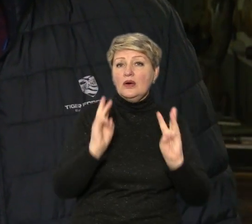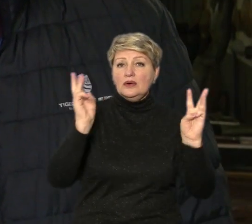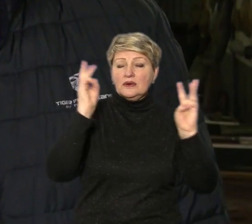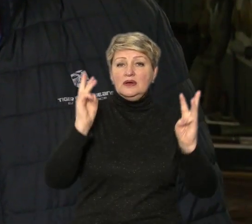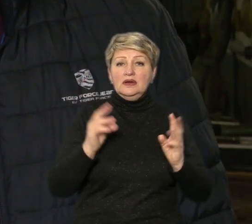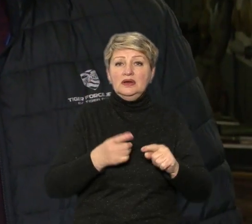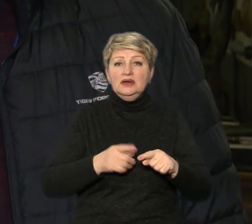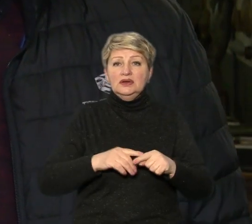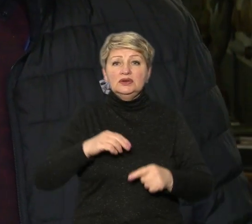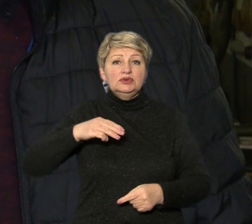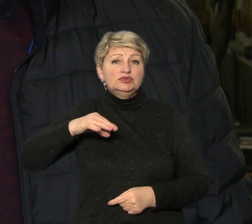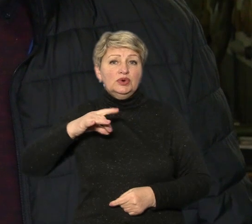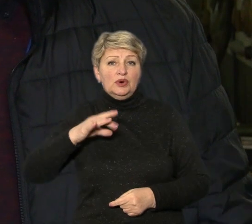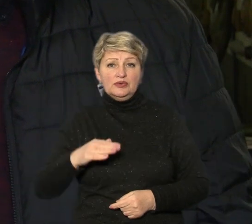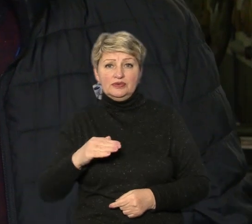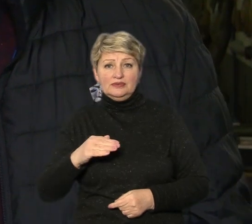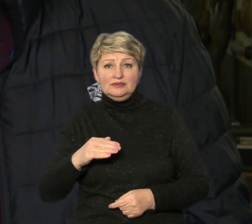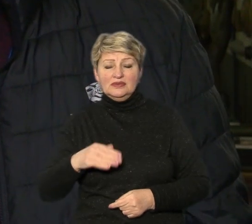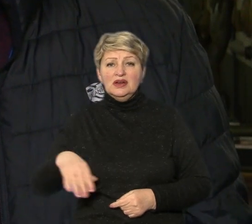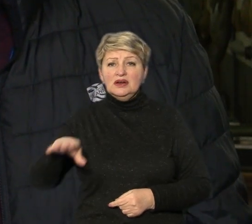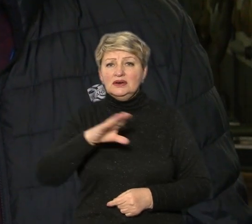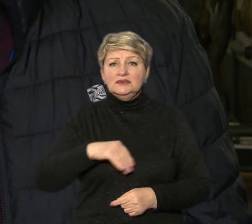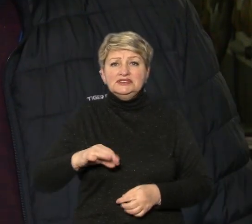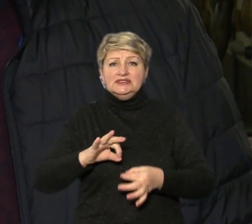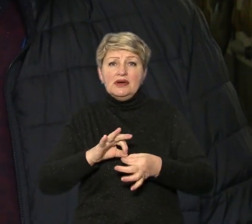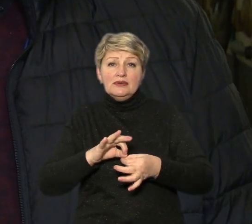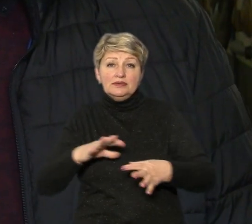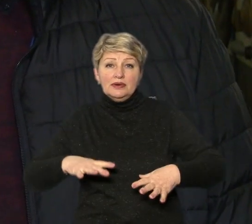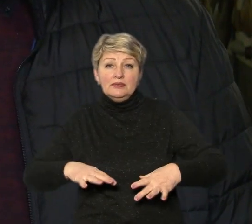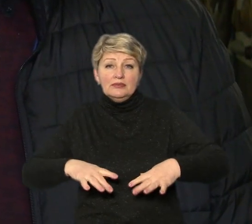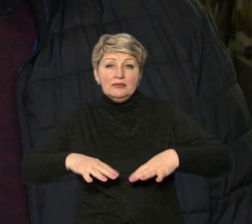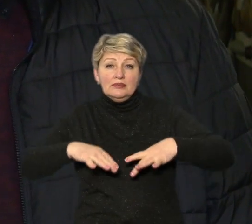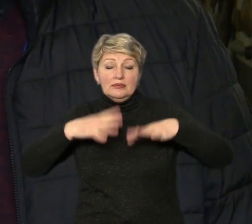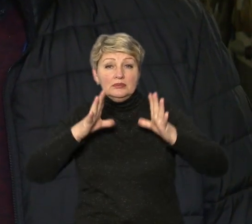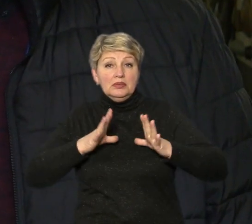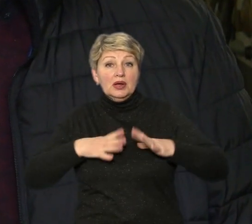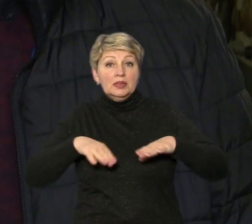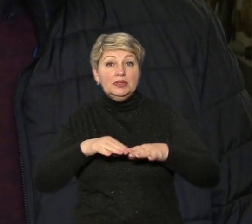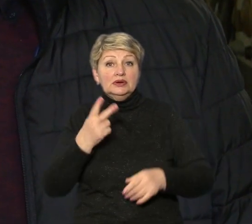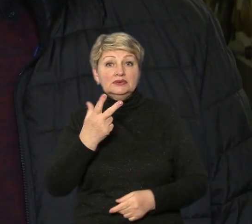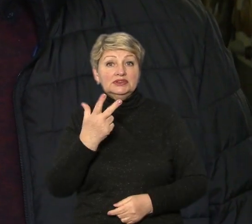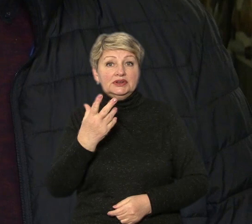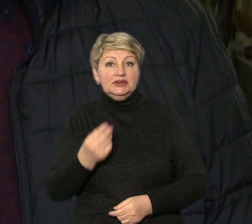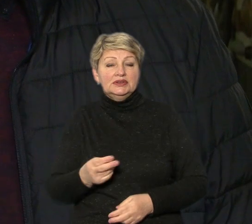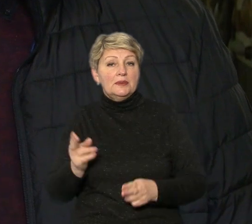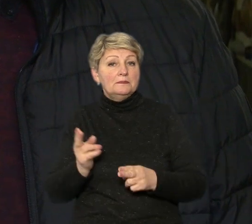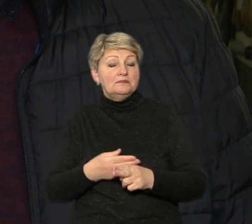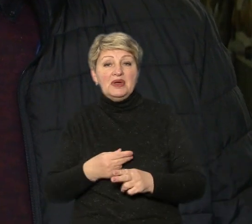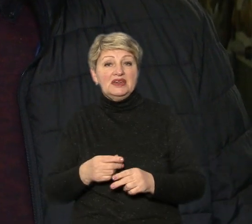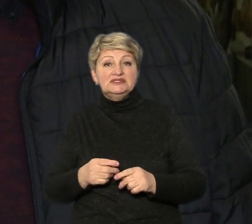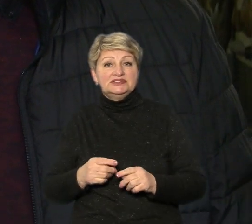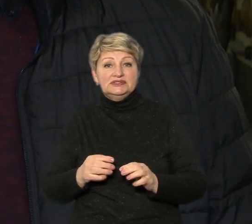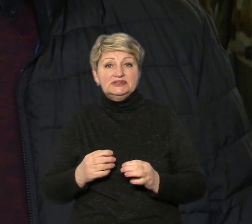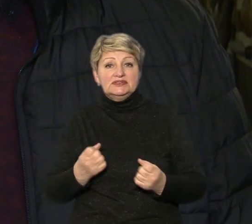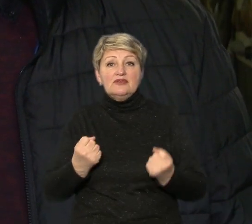І вся ця радіація сіла на цих торфянниках. Бувало так, що по 2-3 дня безвизна там